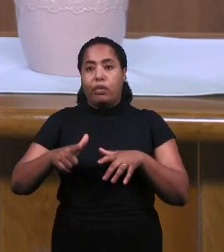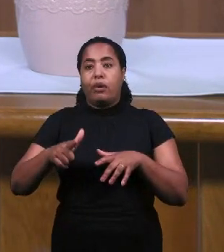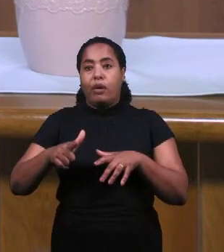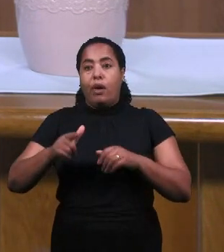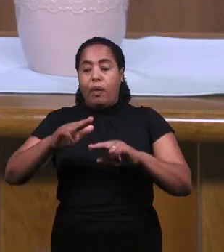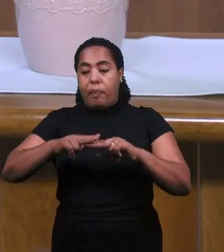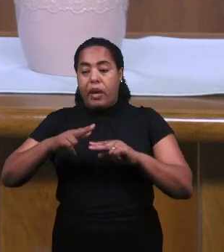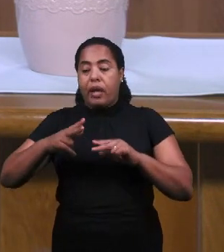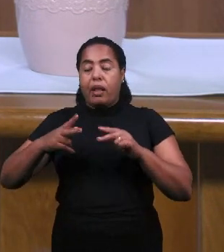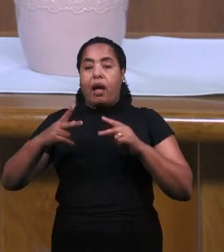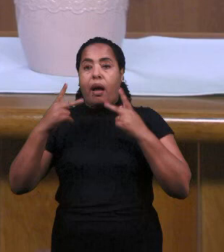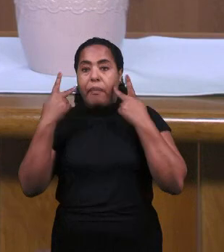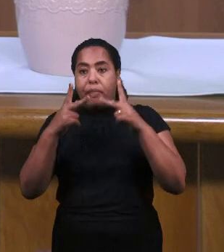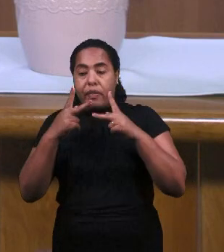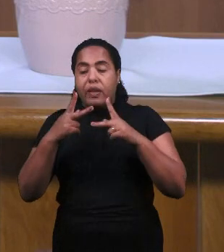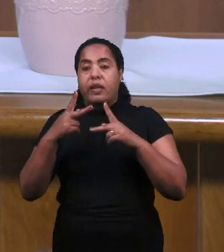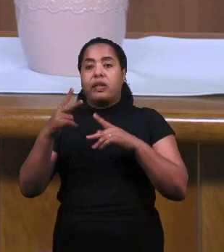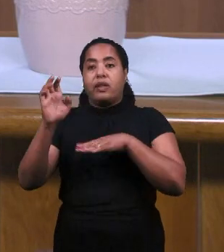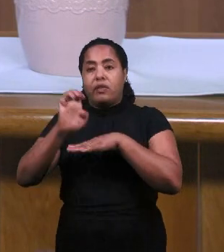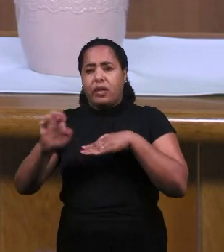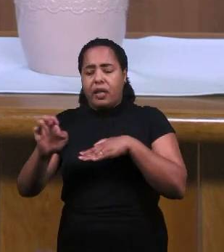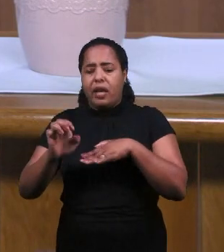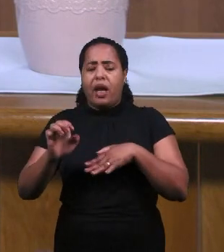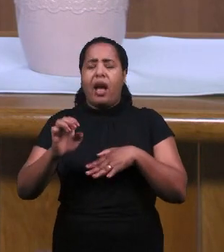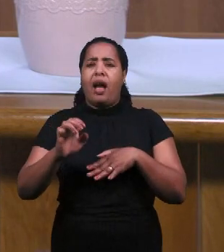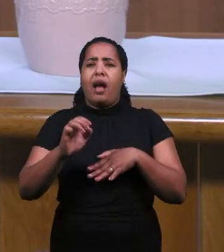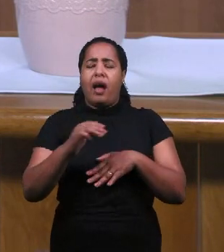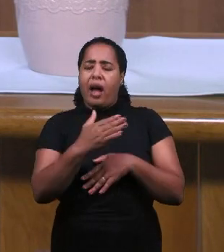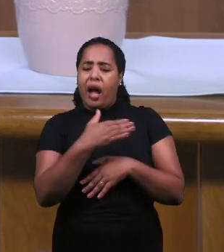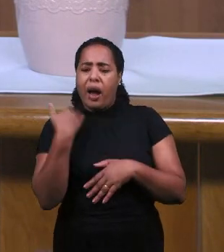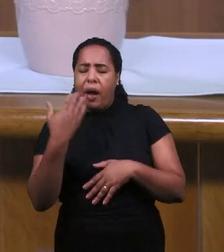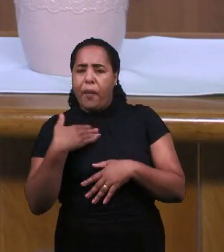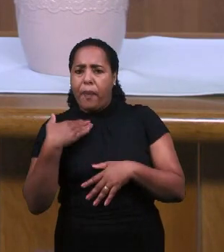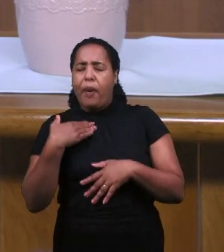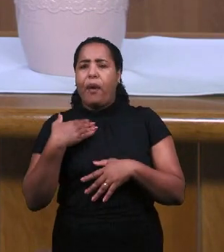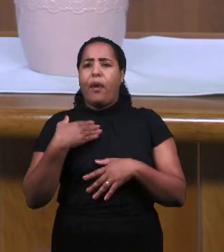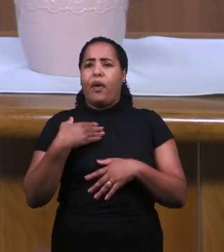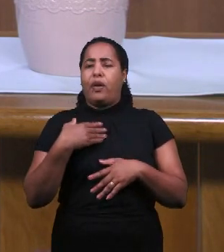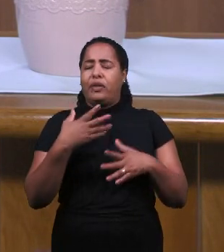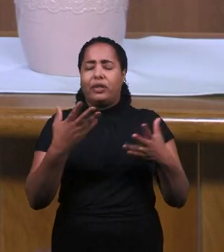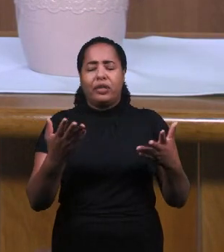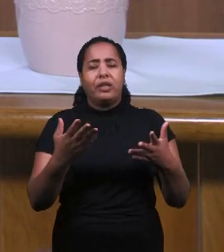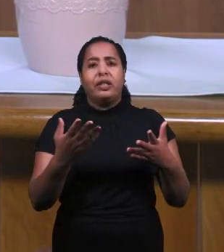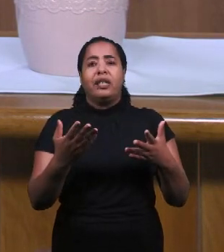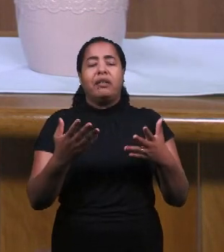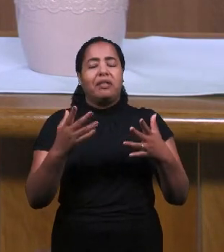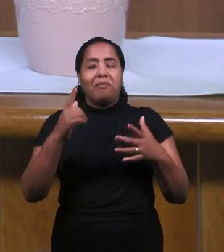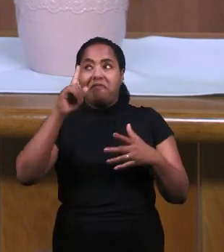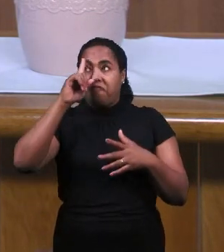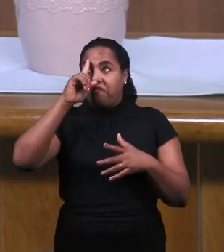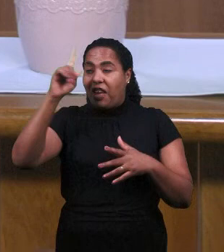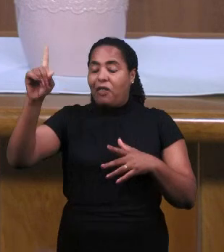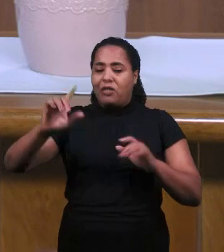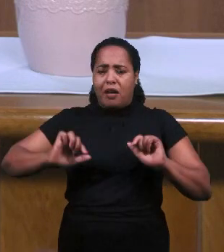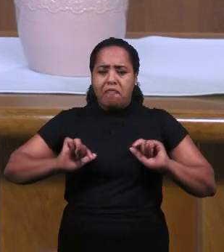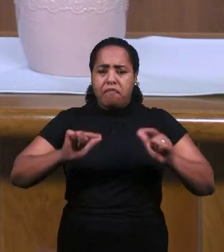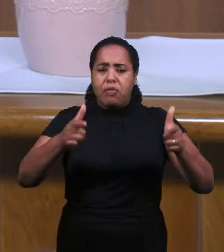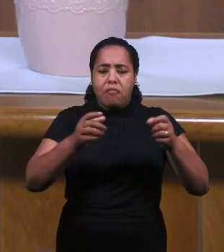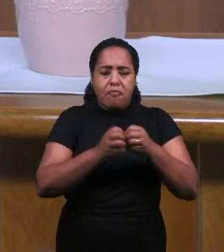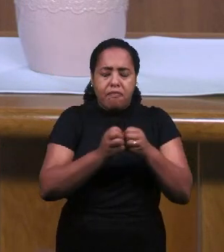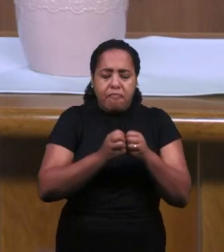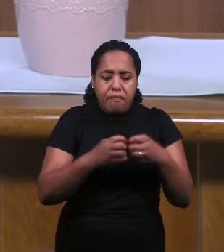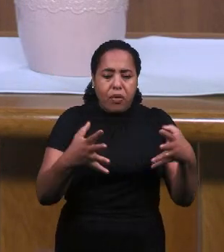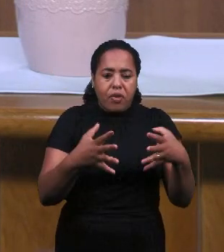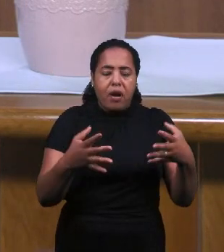Сарептии Когда Дождь Снова Излился Он думал Что все успокоилось Что Бог таким